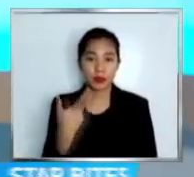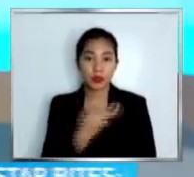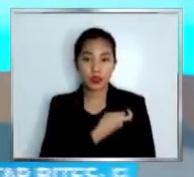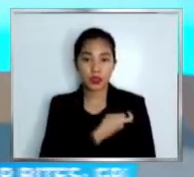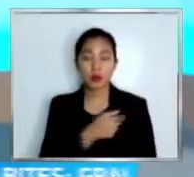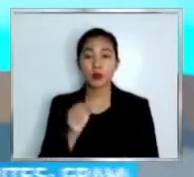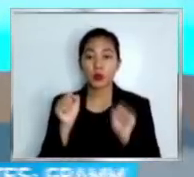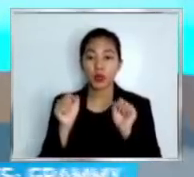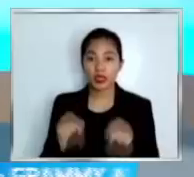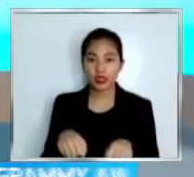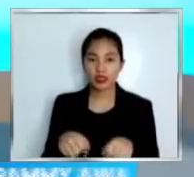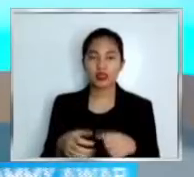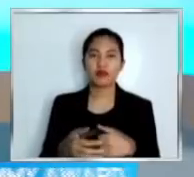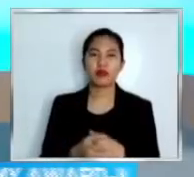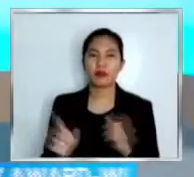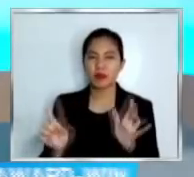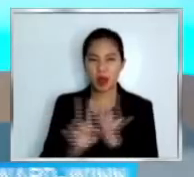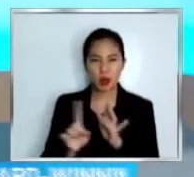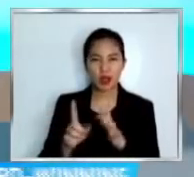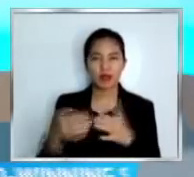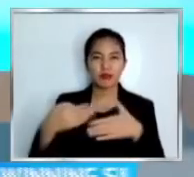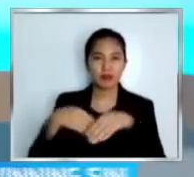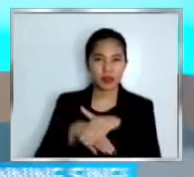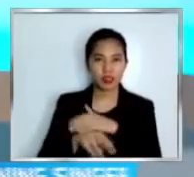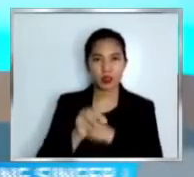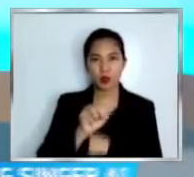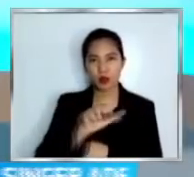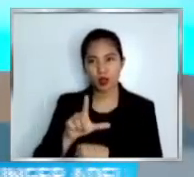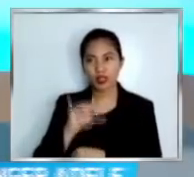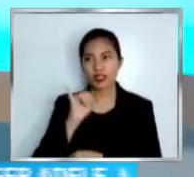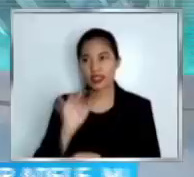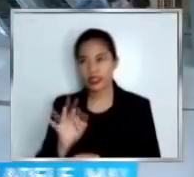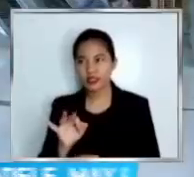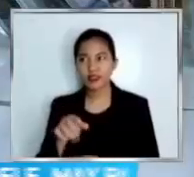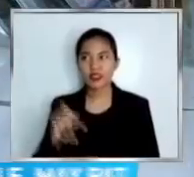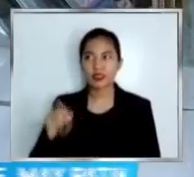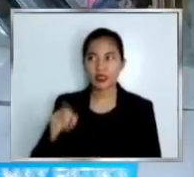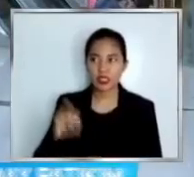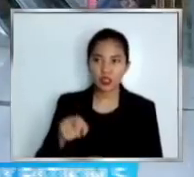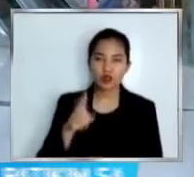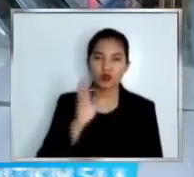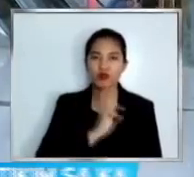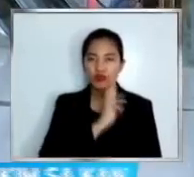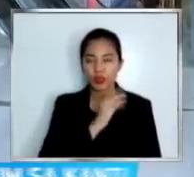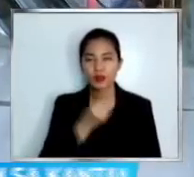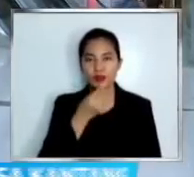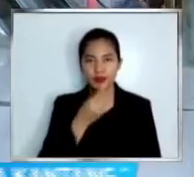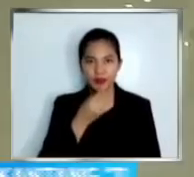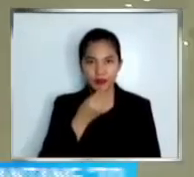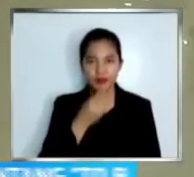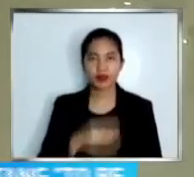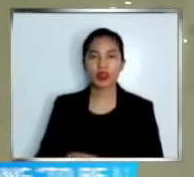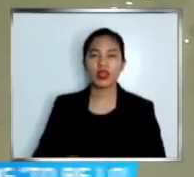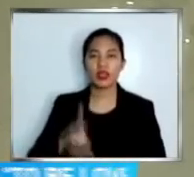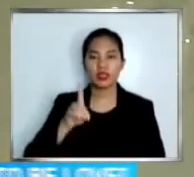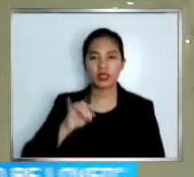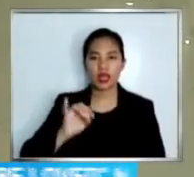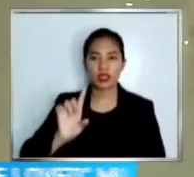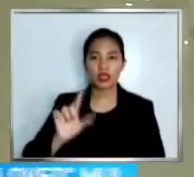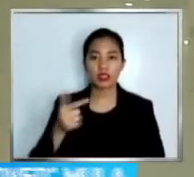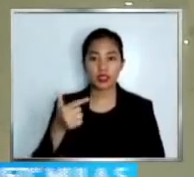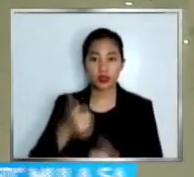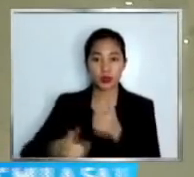pumasok sa mga mall, lalo na kung balak niyong mag-dine-in. Ayon kay DILG Secretary Eduardo Año, kailangan itong gawin bilang